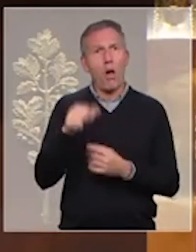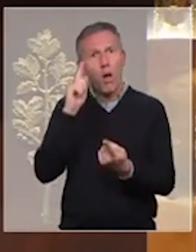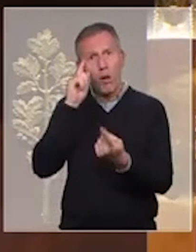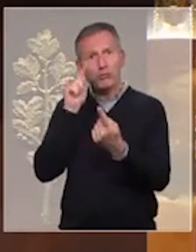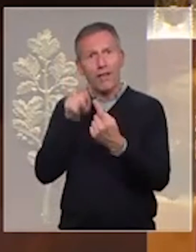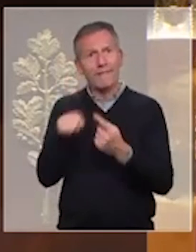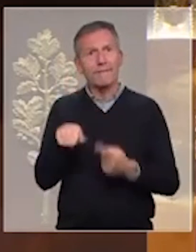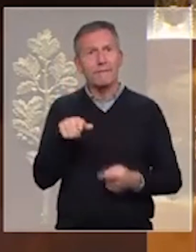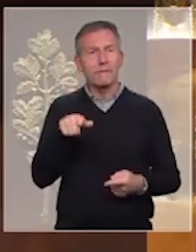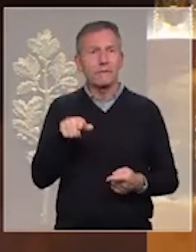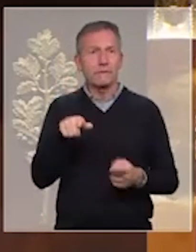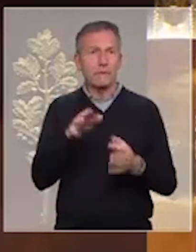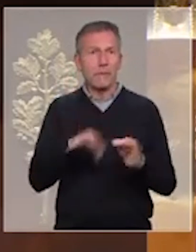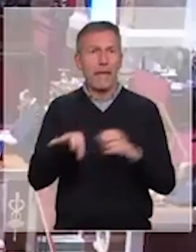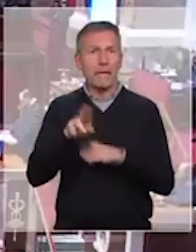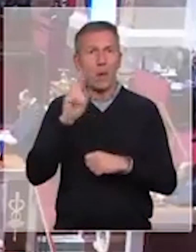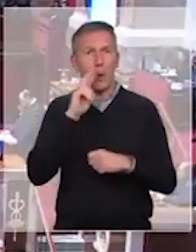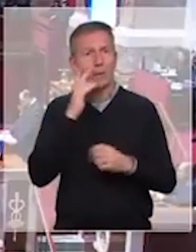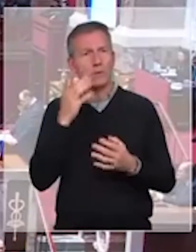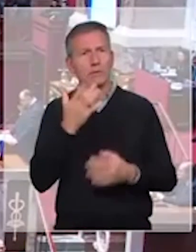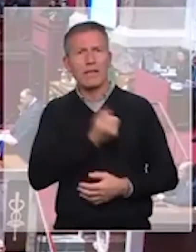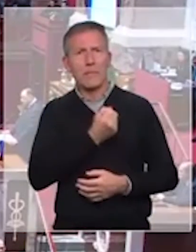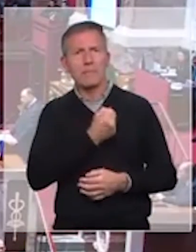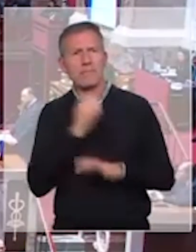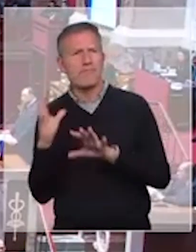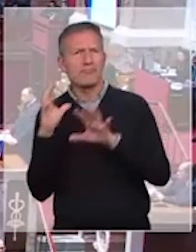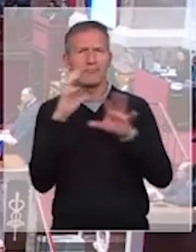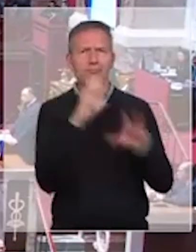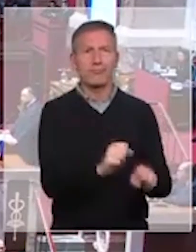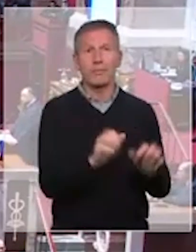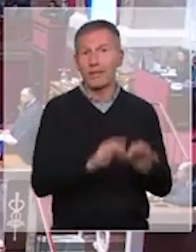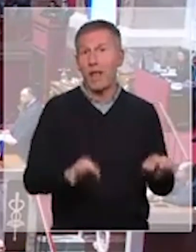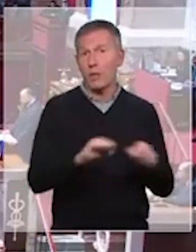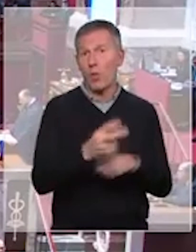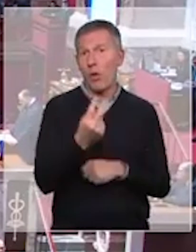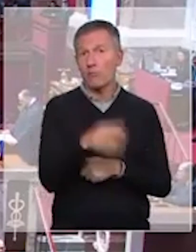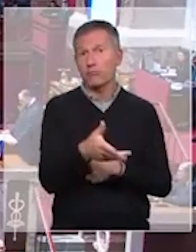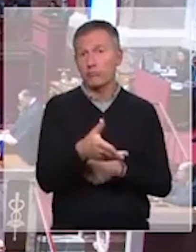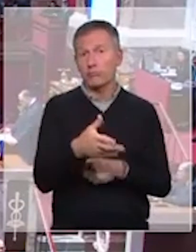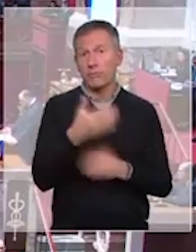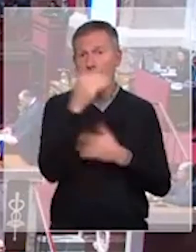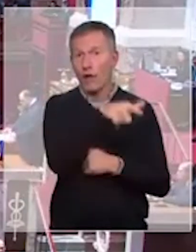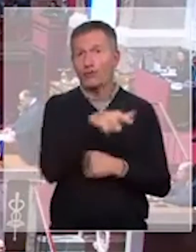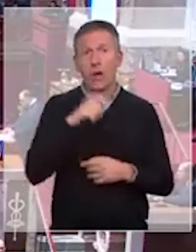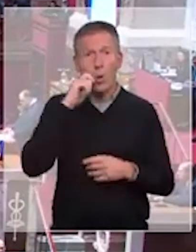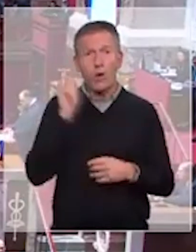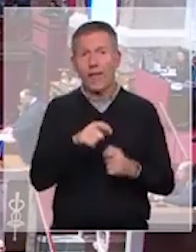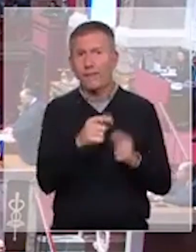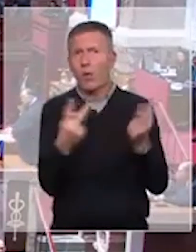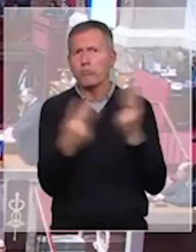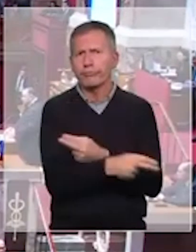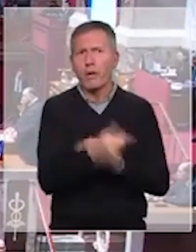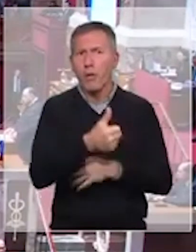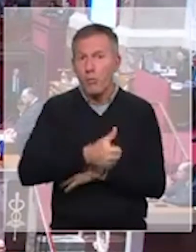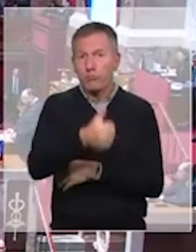était l'aspiration criminelle de la Russie de s'emparer des territoires étrangères, priver l'Ukraine de